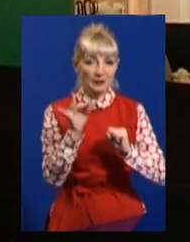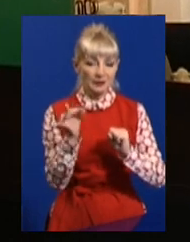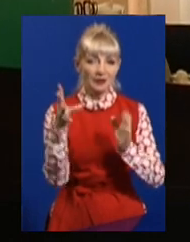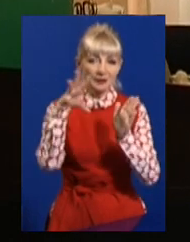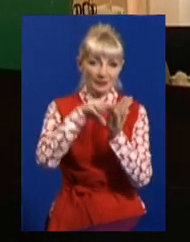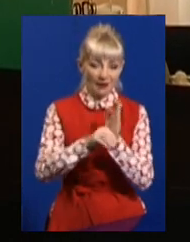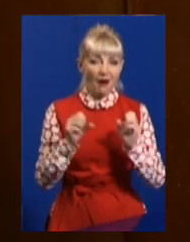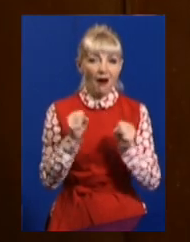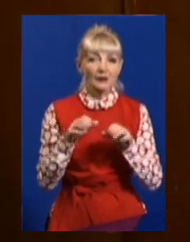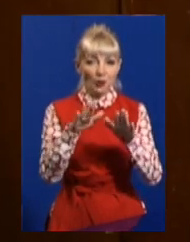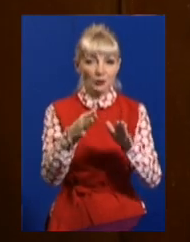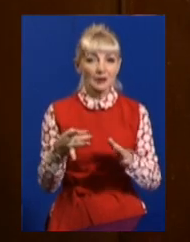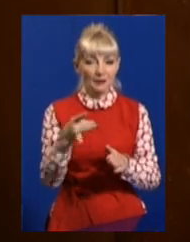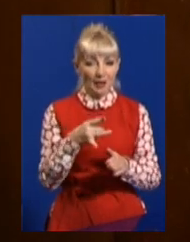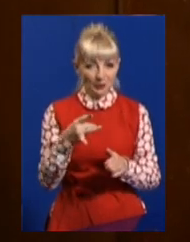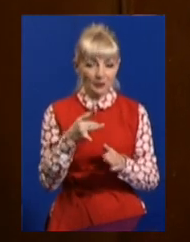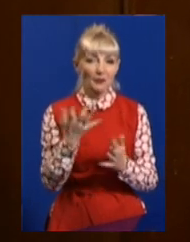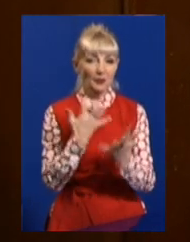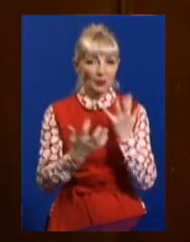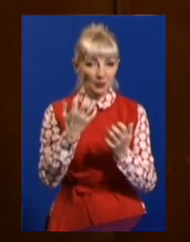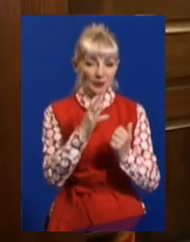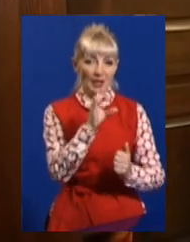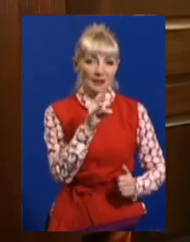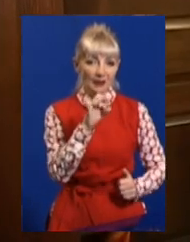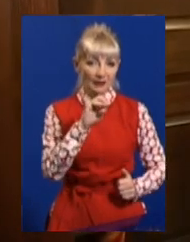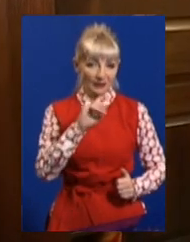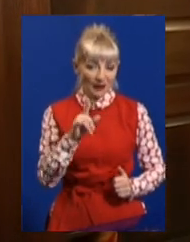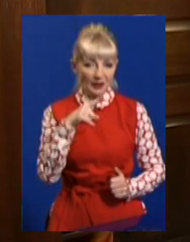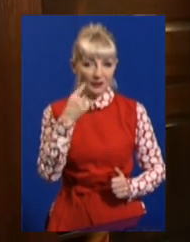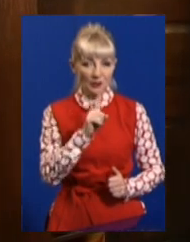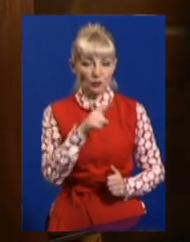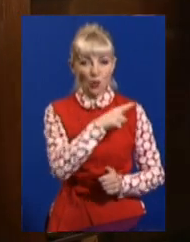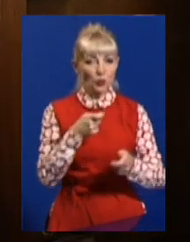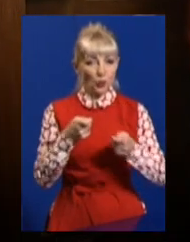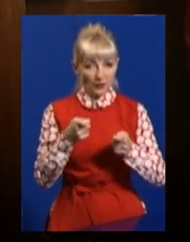йдемо до її приймальні. Секретарка говорить, чиновниця коментарів не дає.